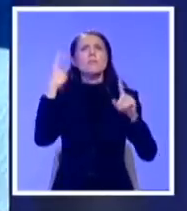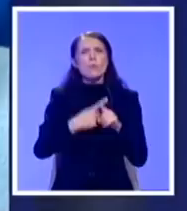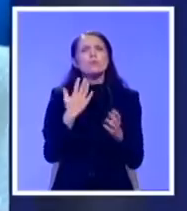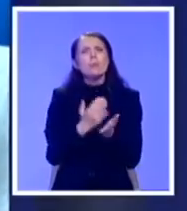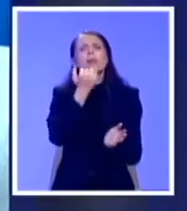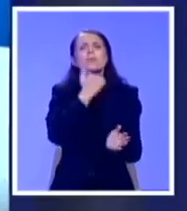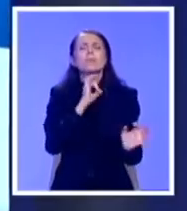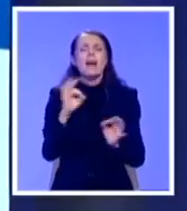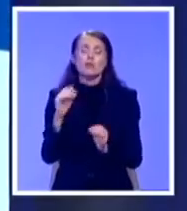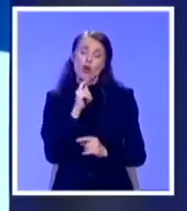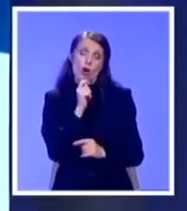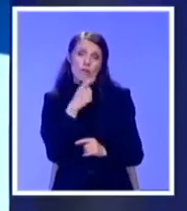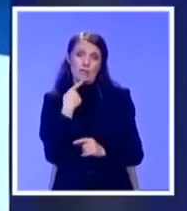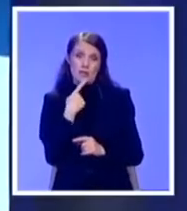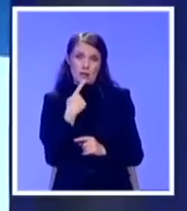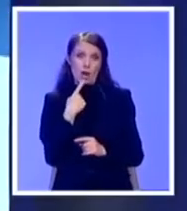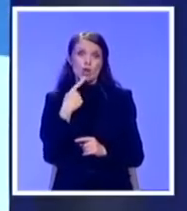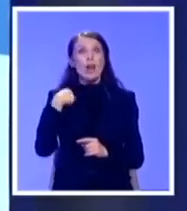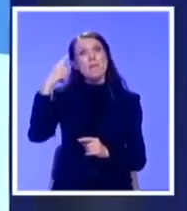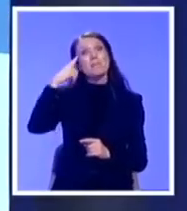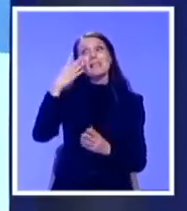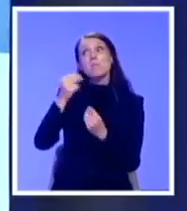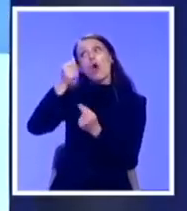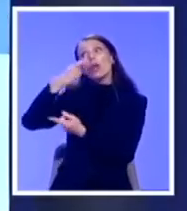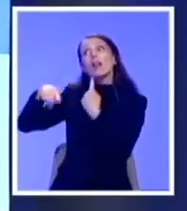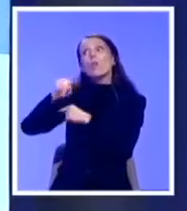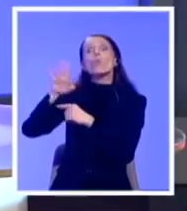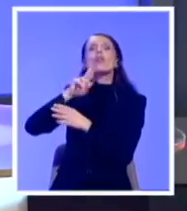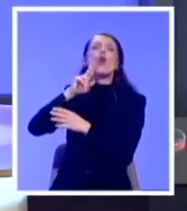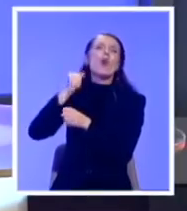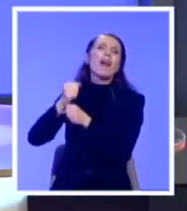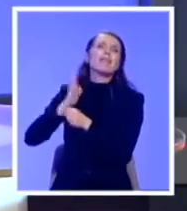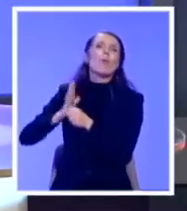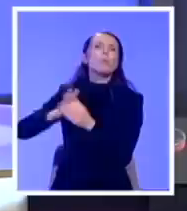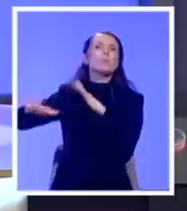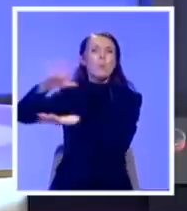dosta ljudi i sveta kulture očekuje dosta od vas. Ono što je...